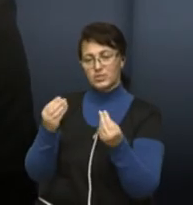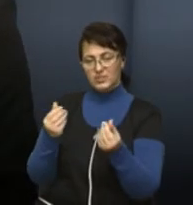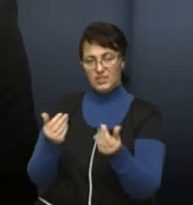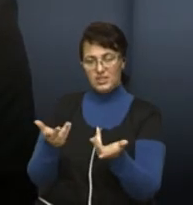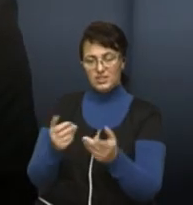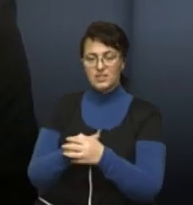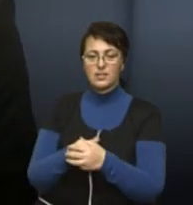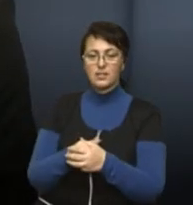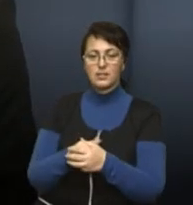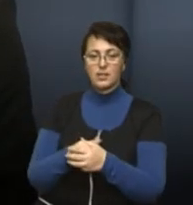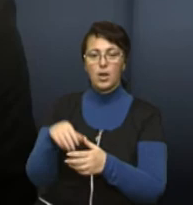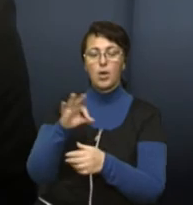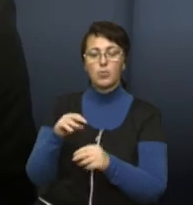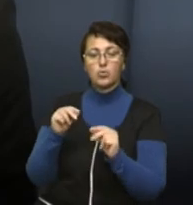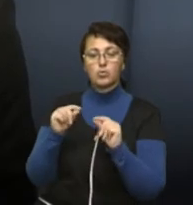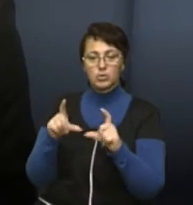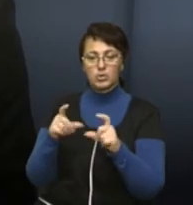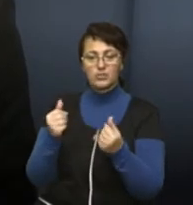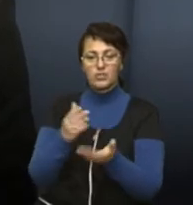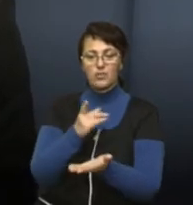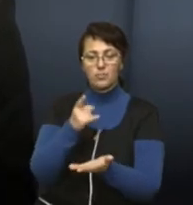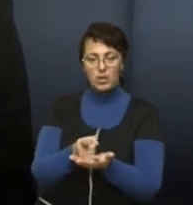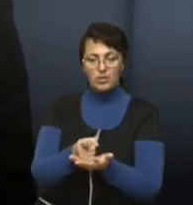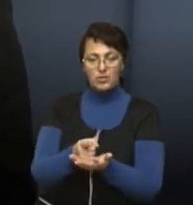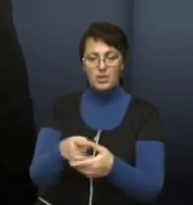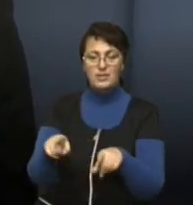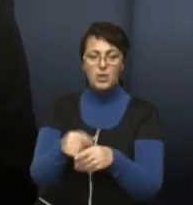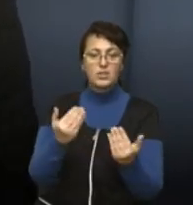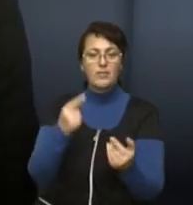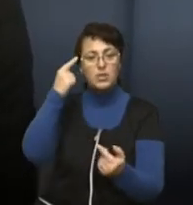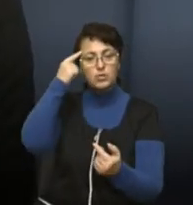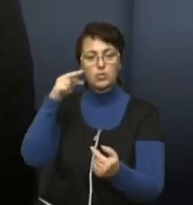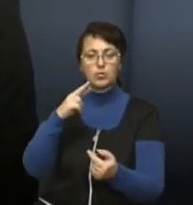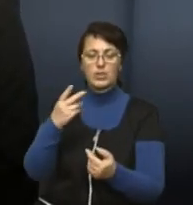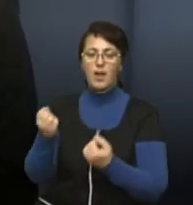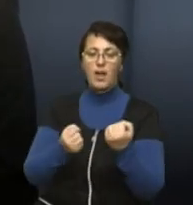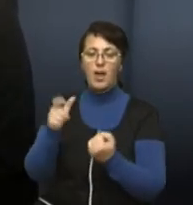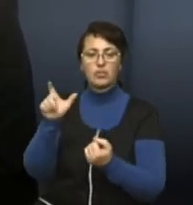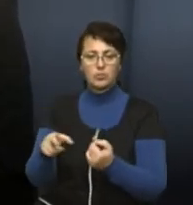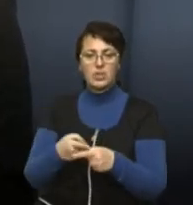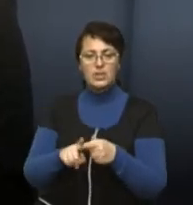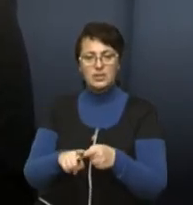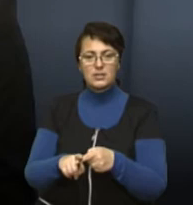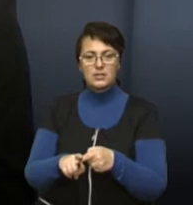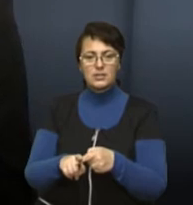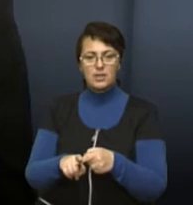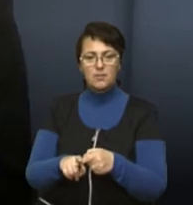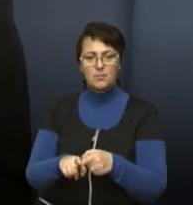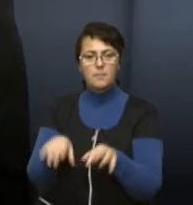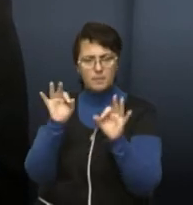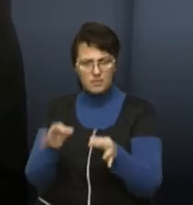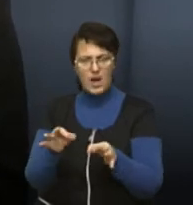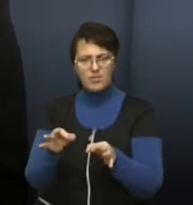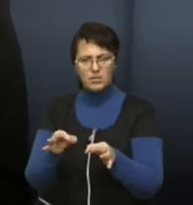приєдналися до нашої розмови, про зростання вартості за паркування. От також, на вашу думку, як автомобіліста, чи це обґрунтовано, виправдано? Тобто ця